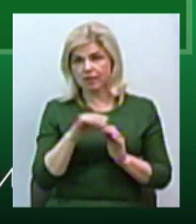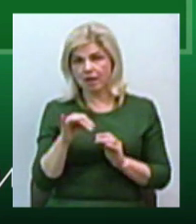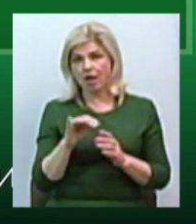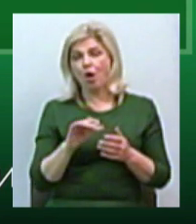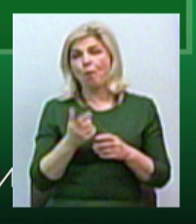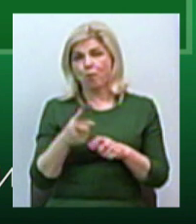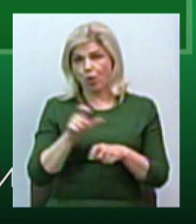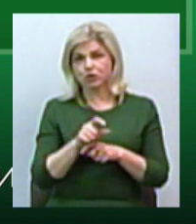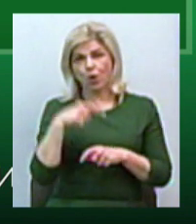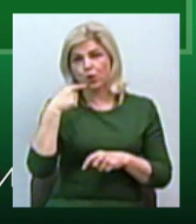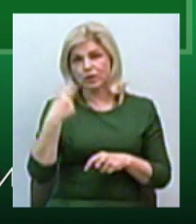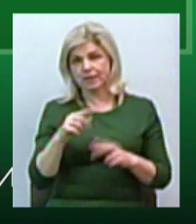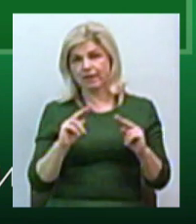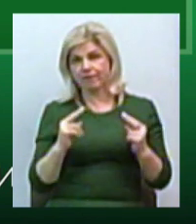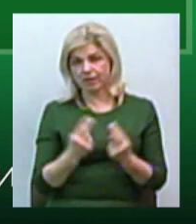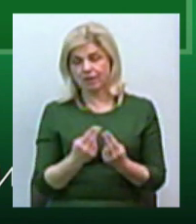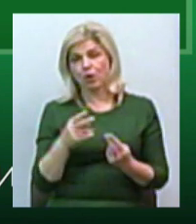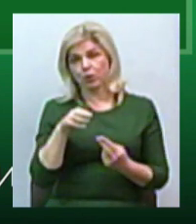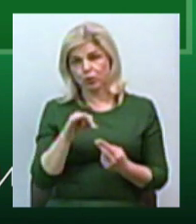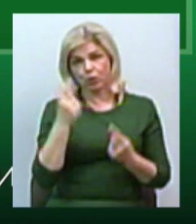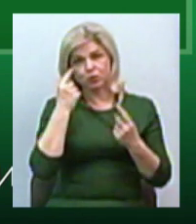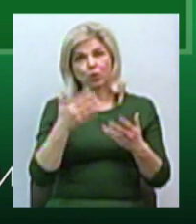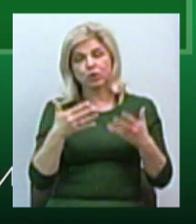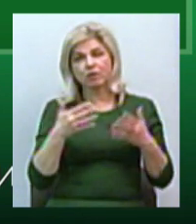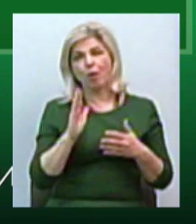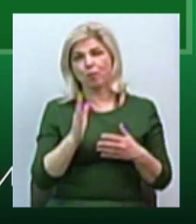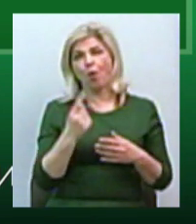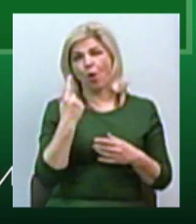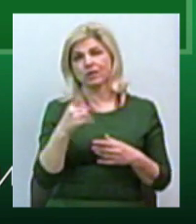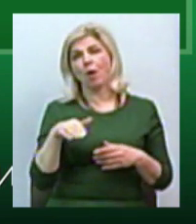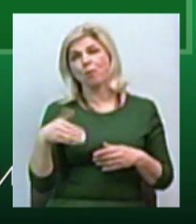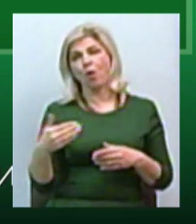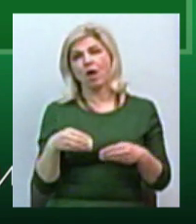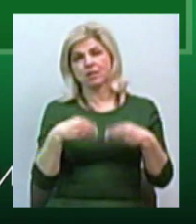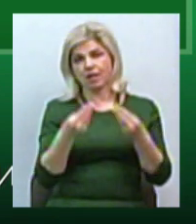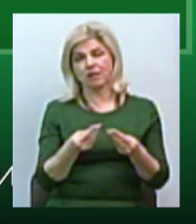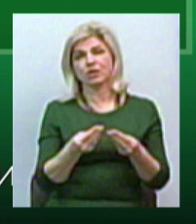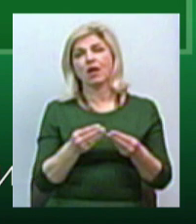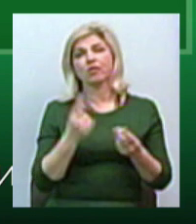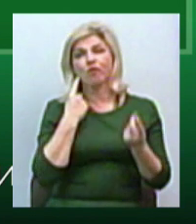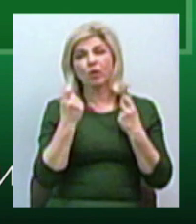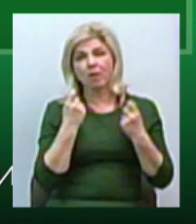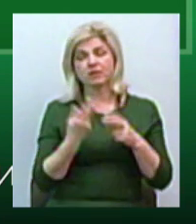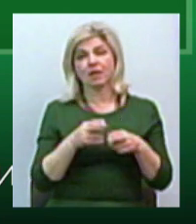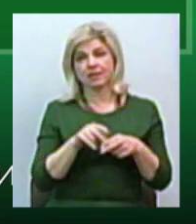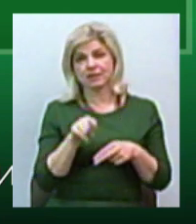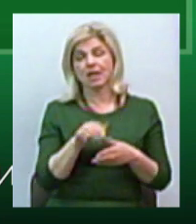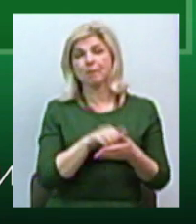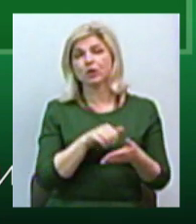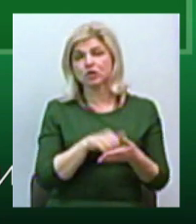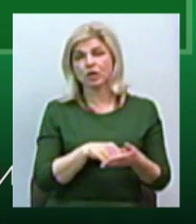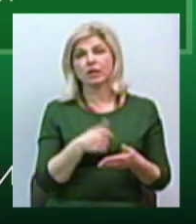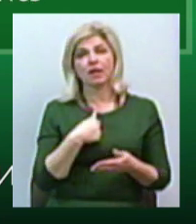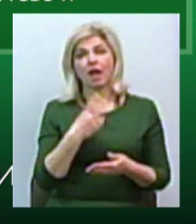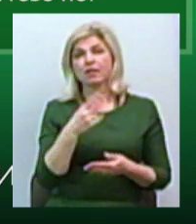мовлення російської федерації, то зрозуміло, що буде однобічна подача інформації. Саме це з причини. Я не скажу, що це